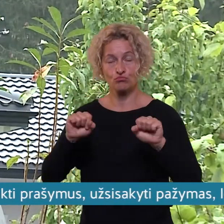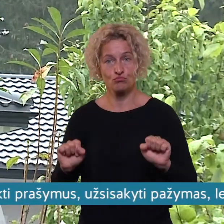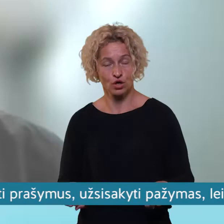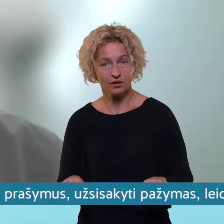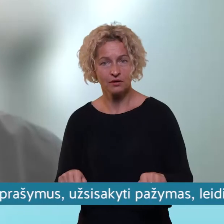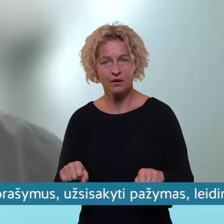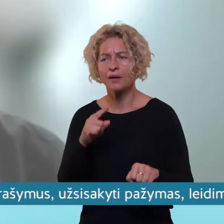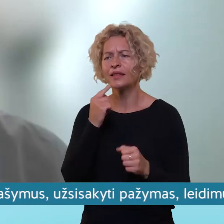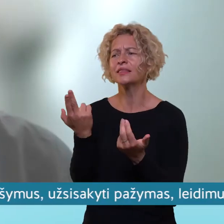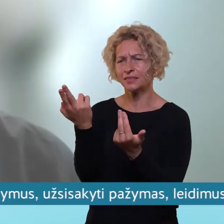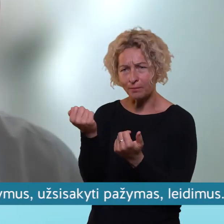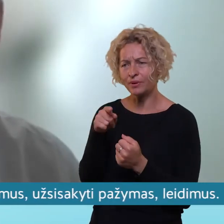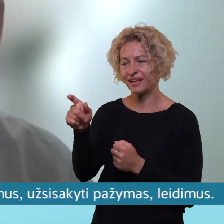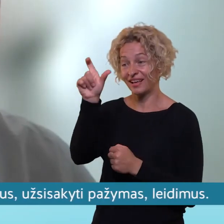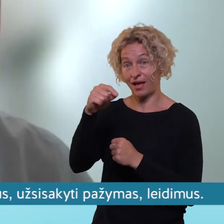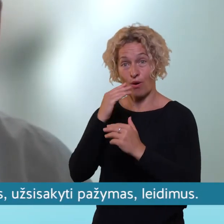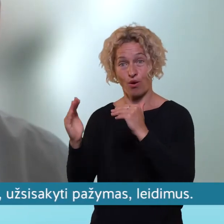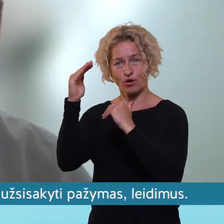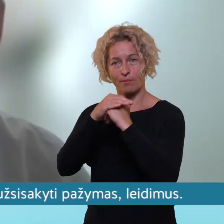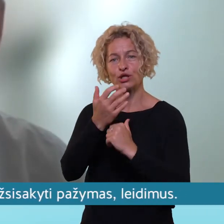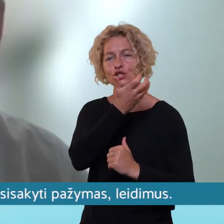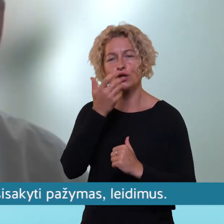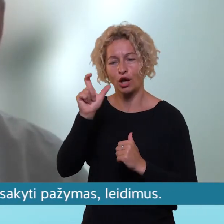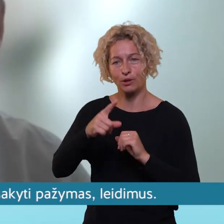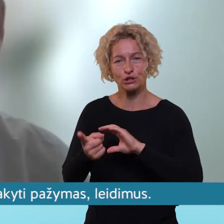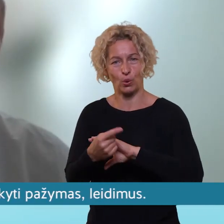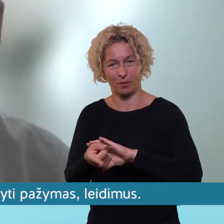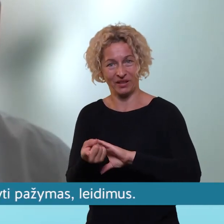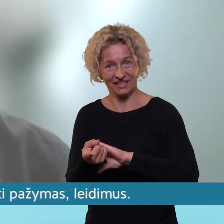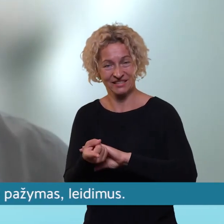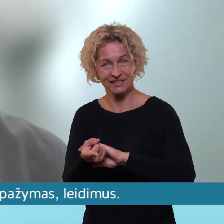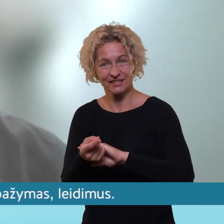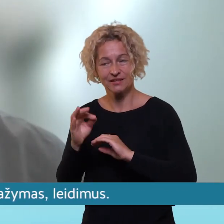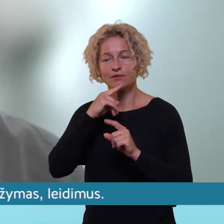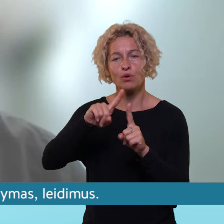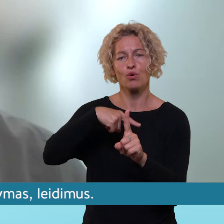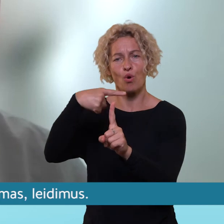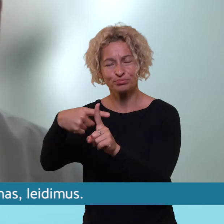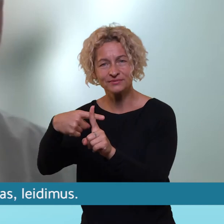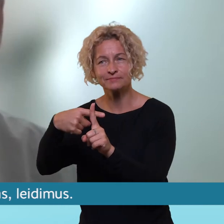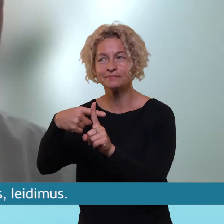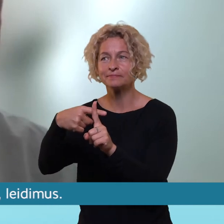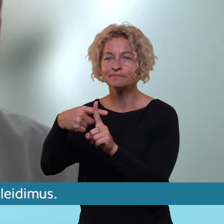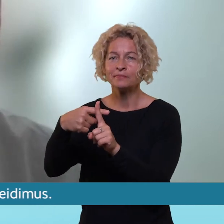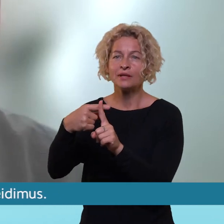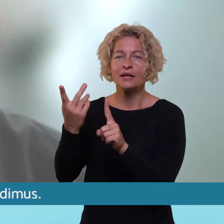įsirengti ir gauti kompensacinę išmoką ir už šilumos surblio įsirengimą. Ir šilumos surblio